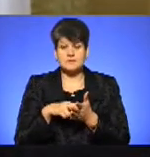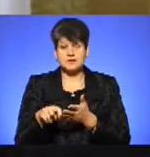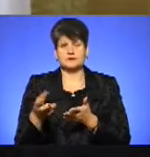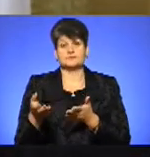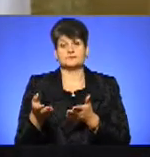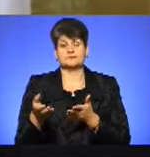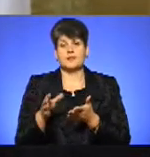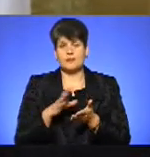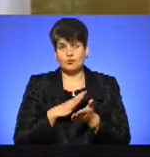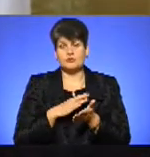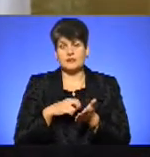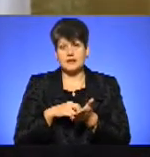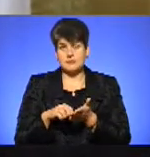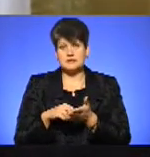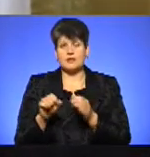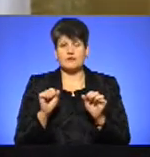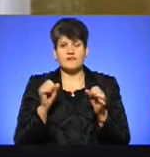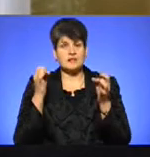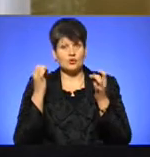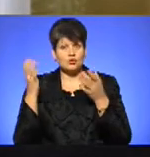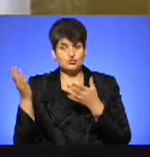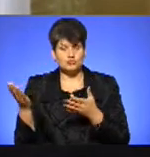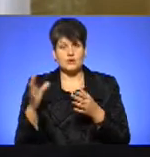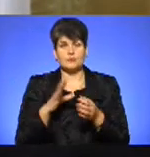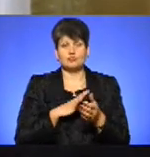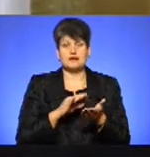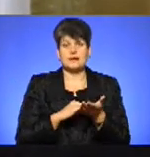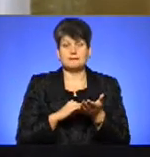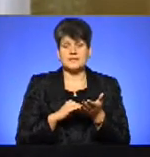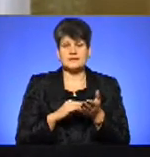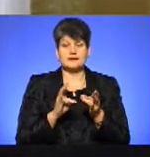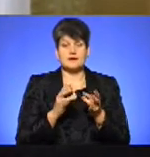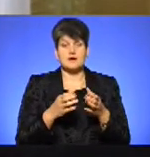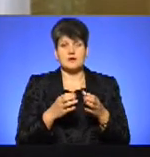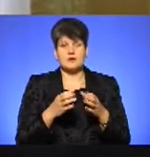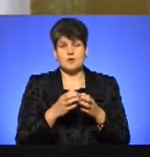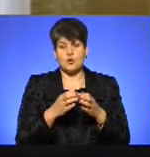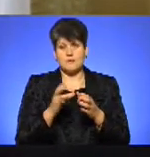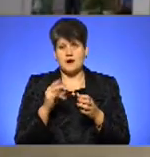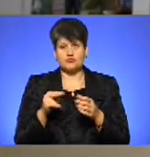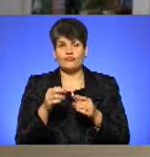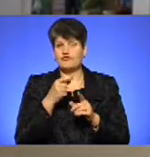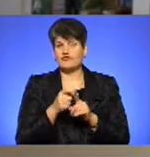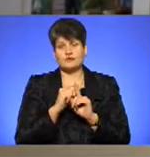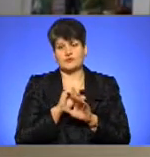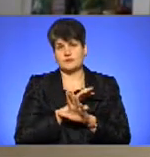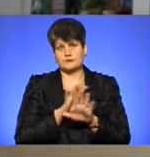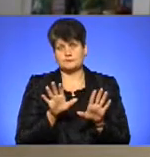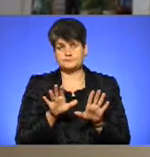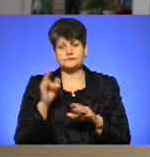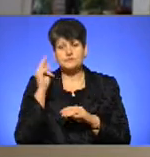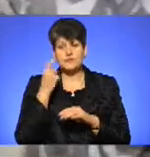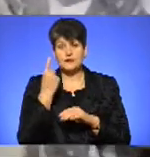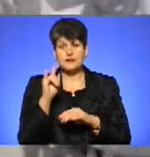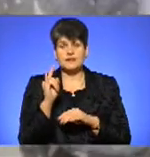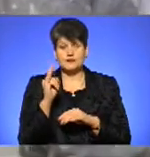були написані на управління культури, були написані на громаду, відповіді не було ніякої. Навчання однієї